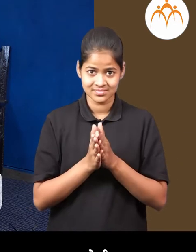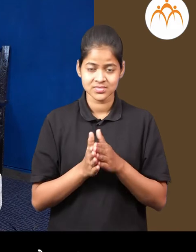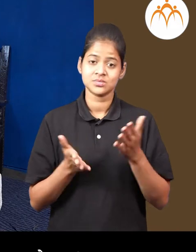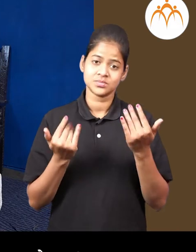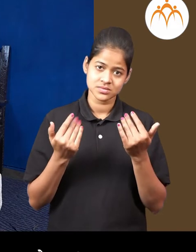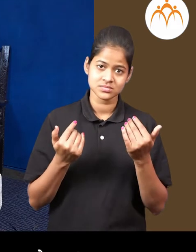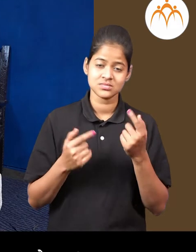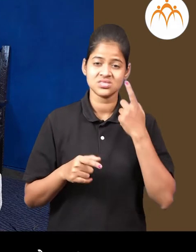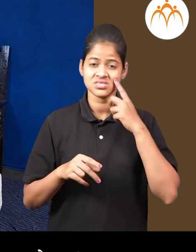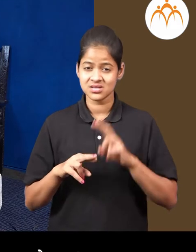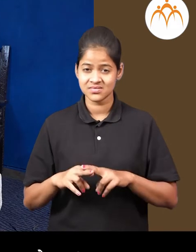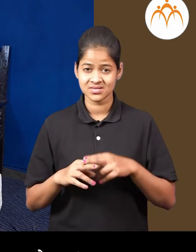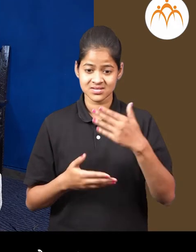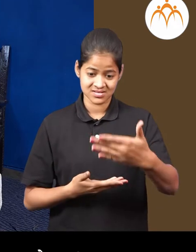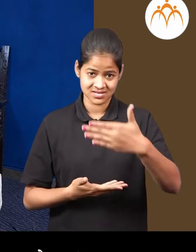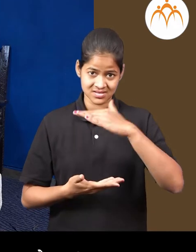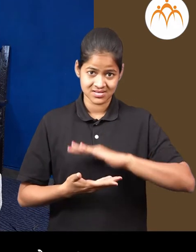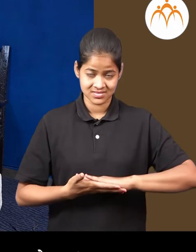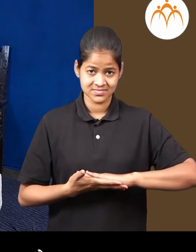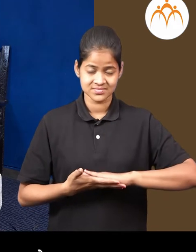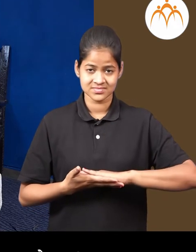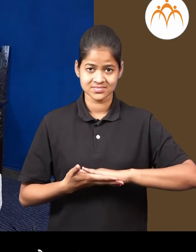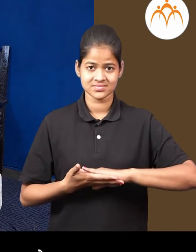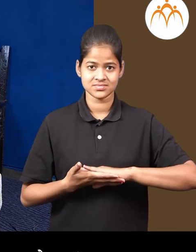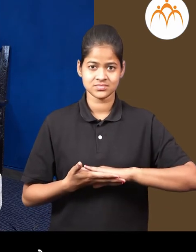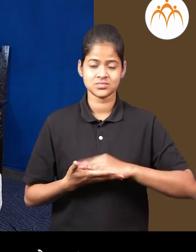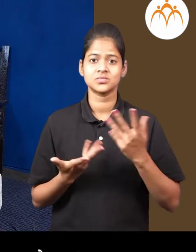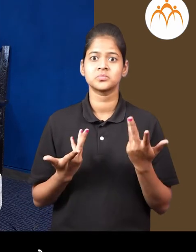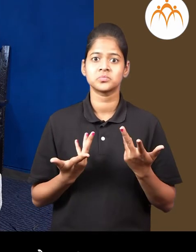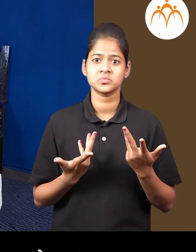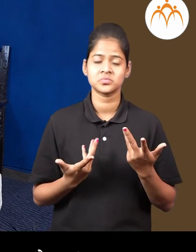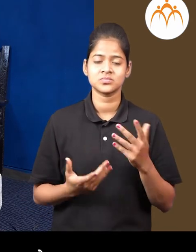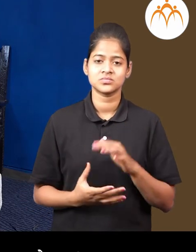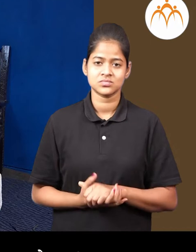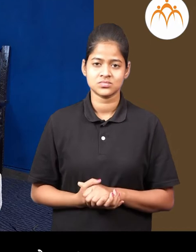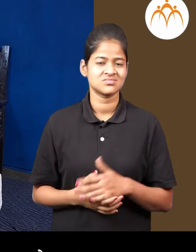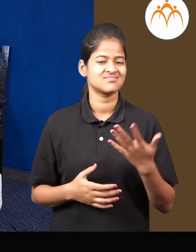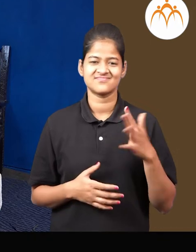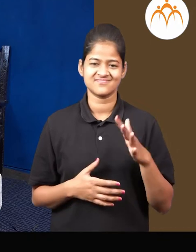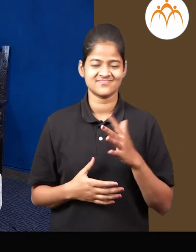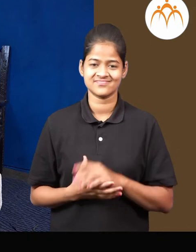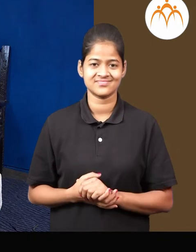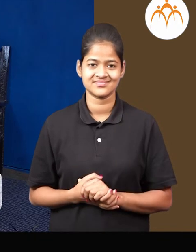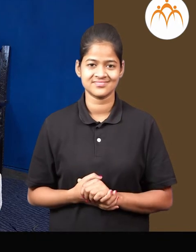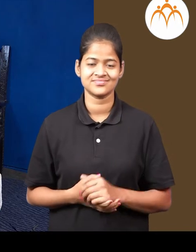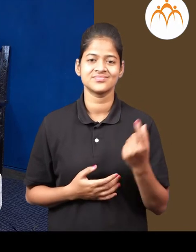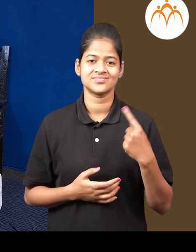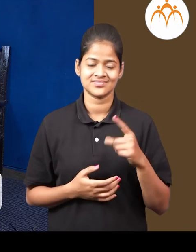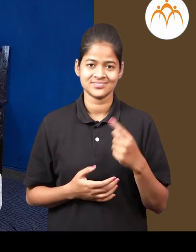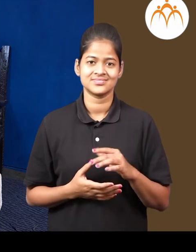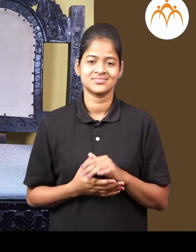आपण समझा कि आश आडवदुमडल तर नाही ओनार